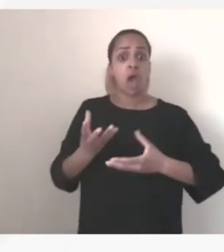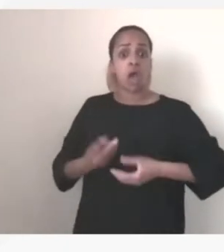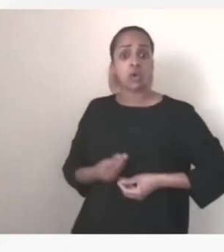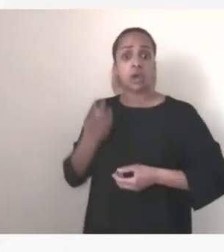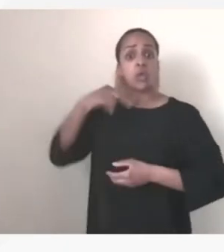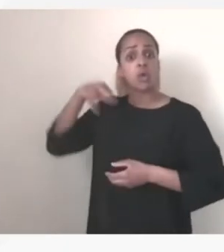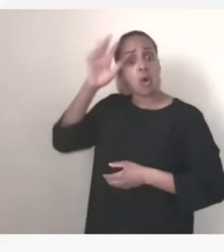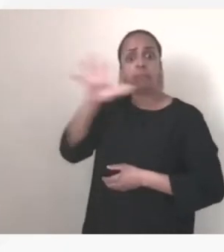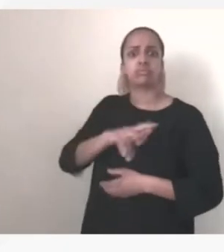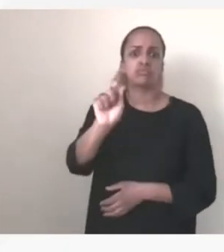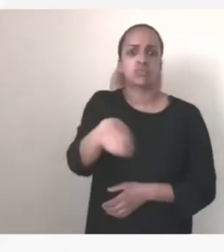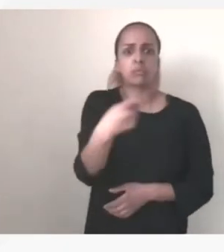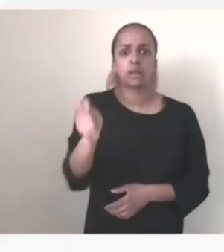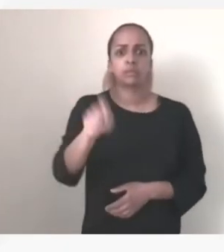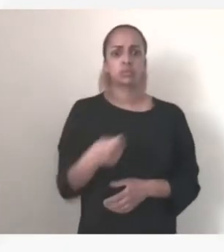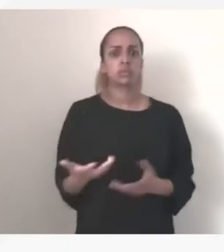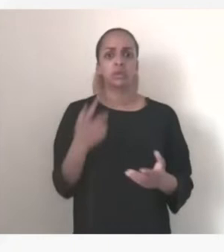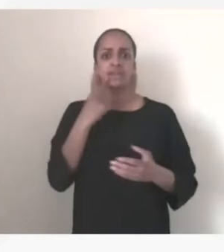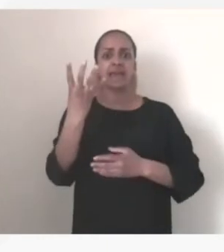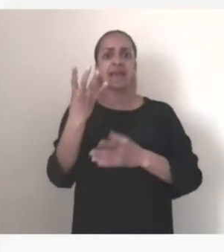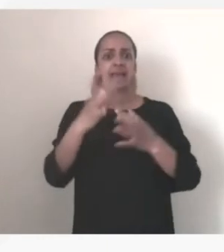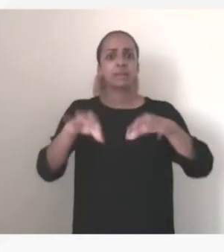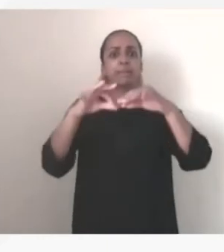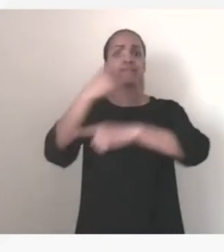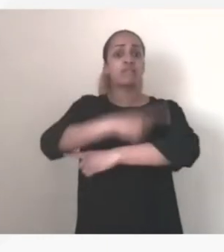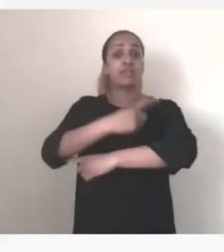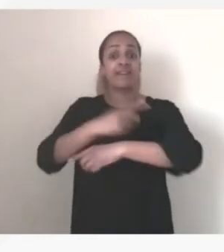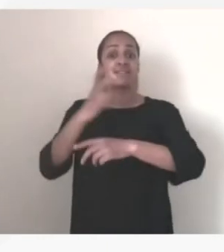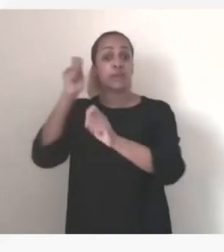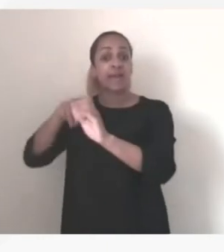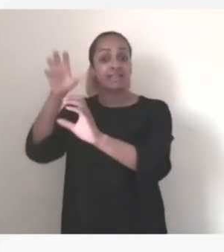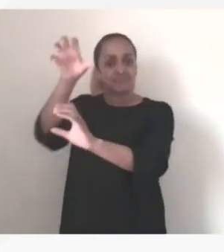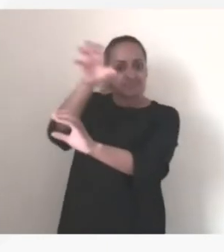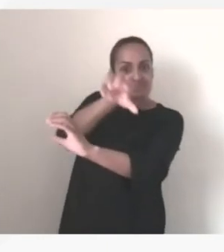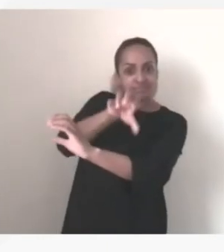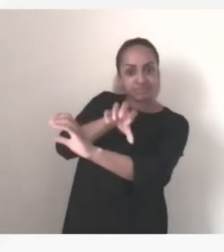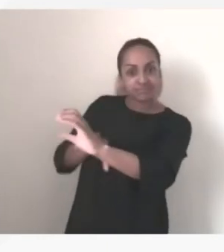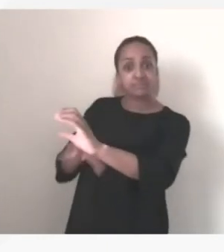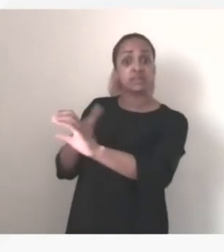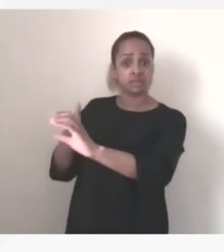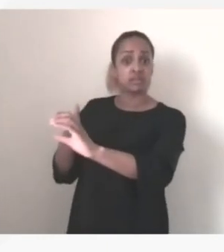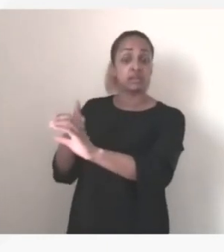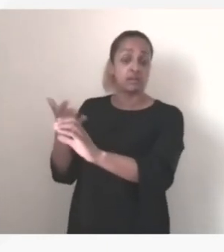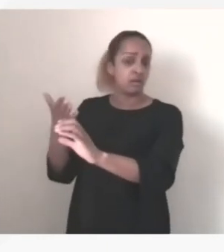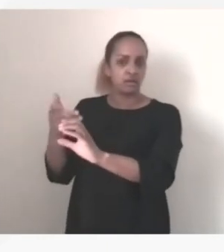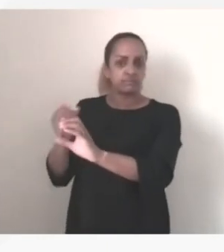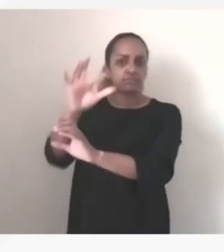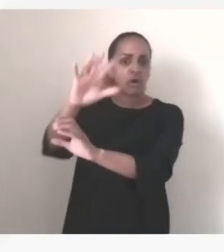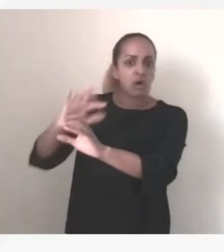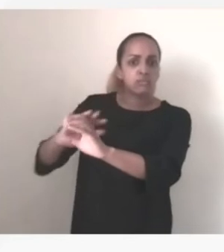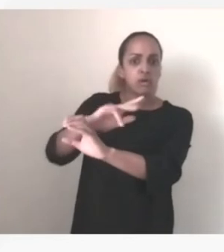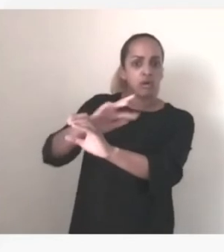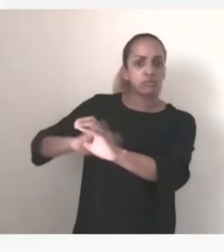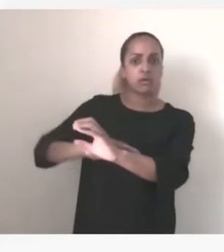les quatre pays qui ont des frontières communes avec l'Ukraine, les quatre pays européens avec l'Ukraine. On les accueille, évidemment,